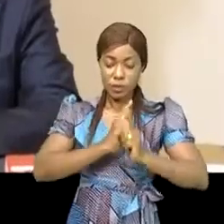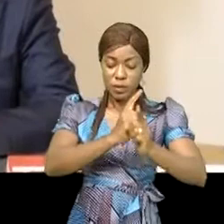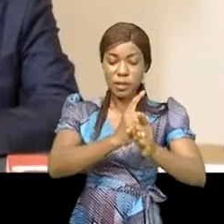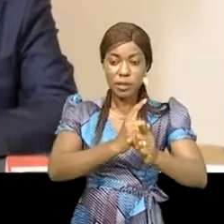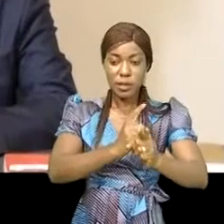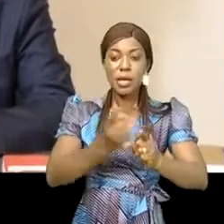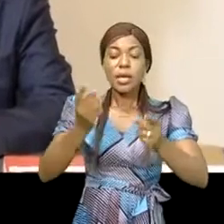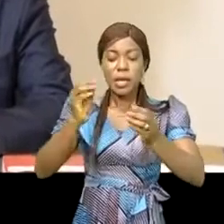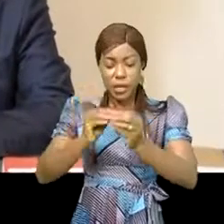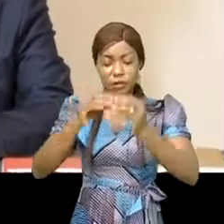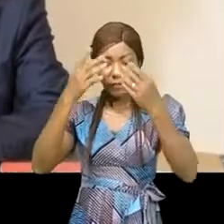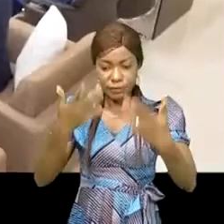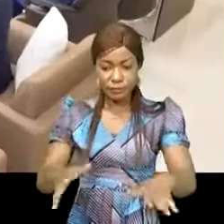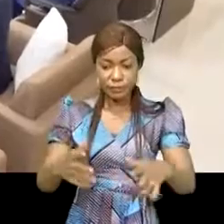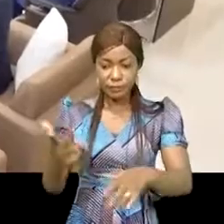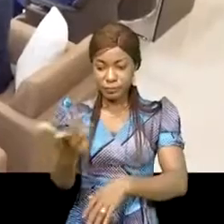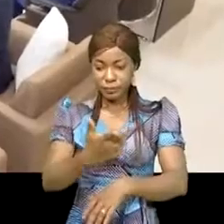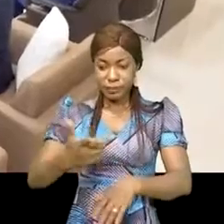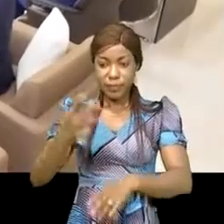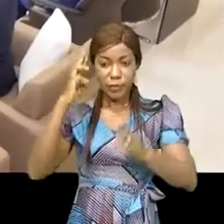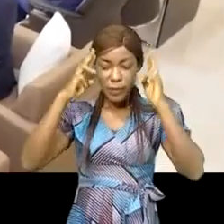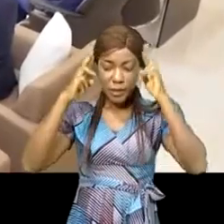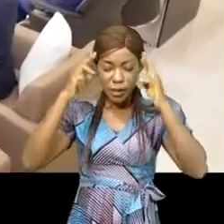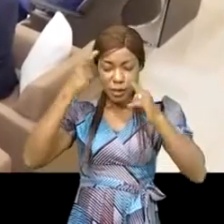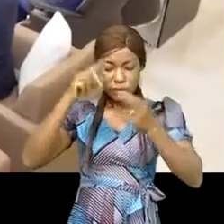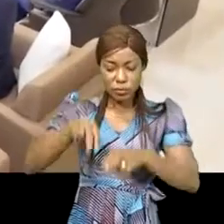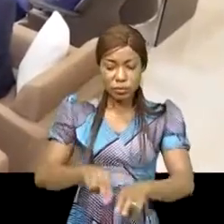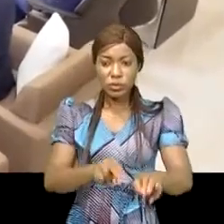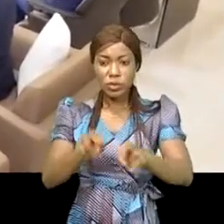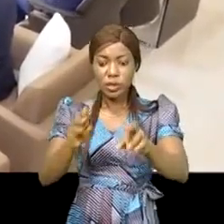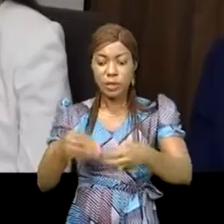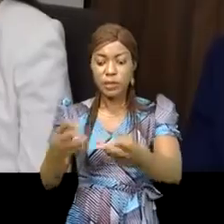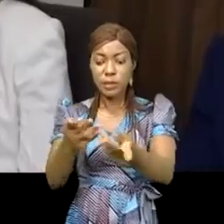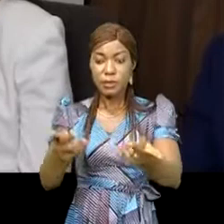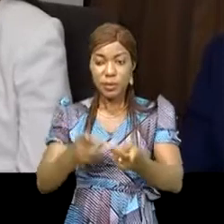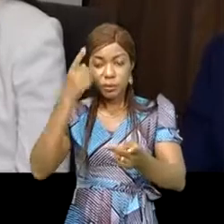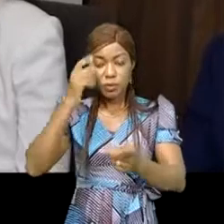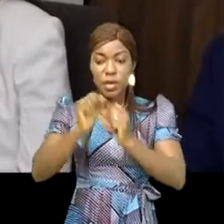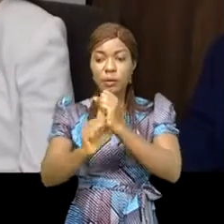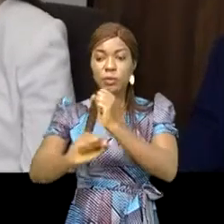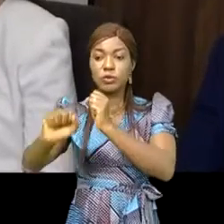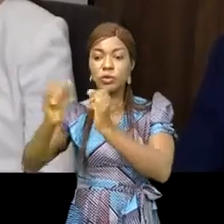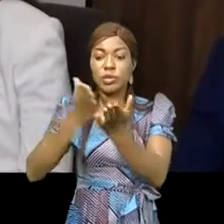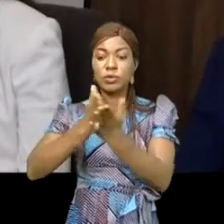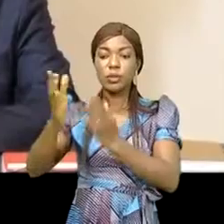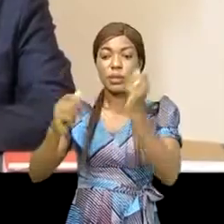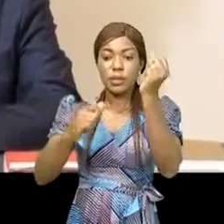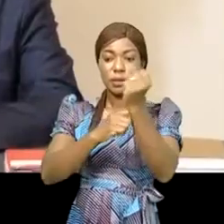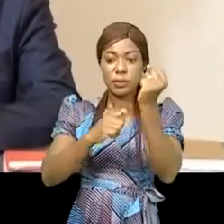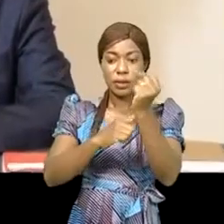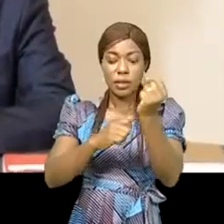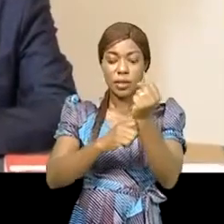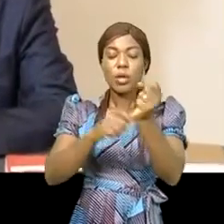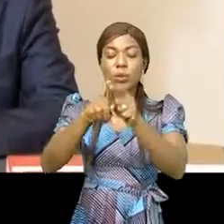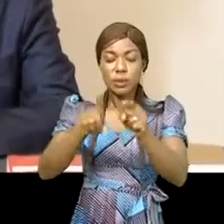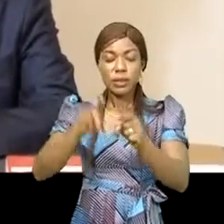personnalités ont réfléchi sur la stratégie à mettre en place pour la promotion des droits humains car faut-il